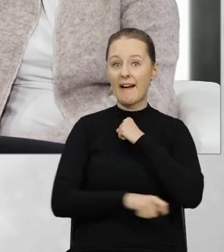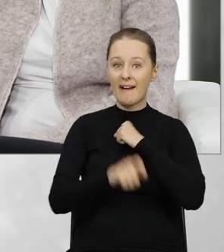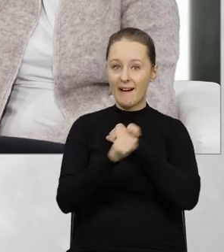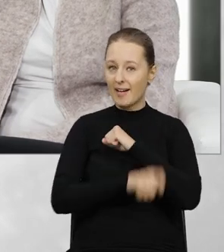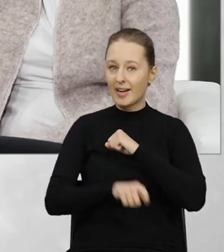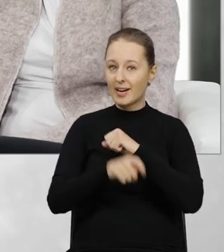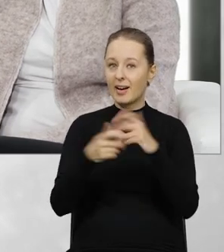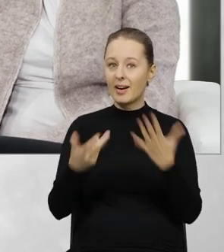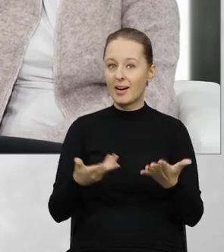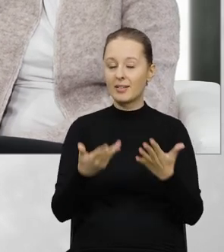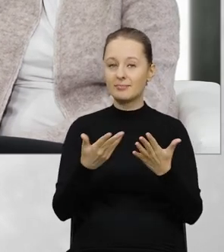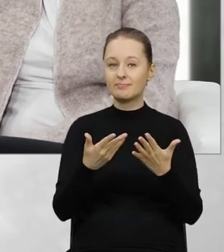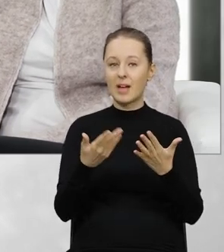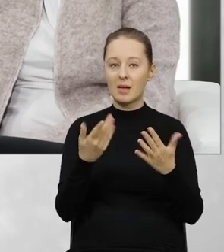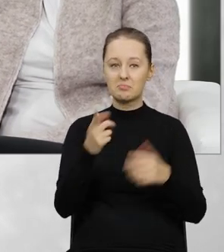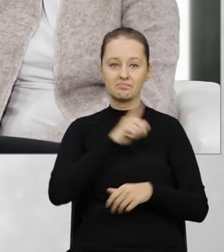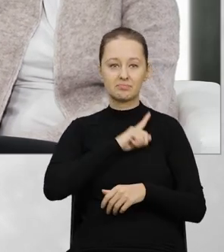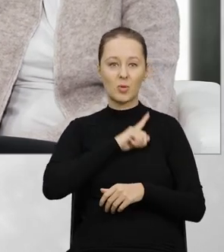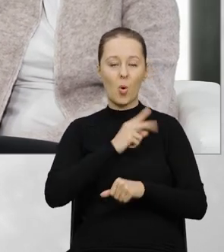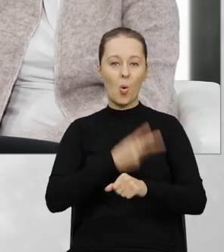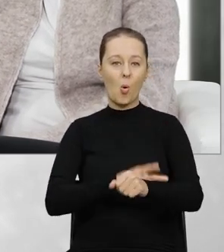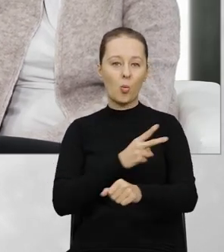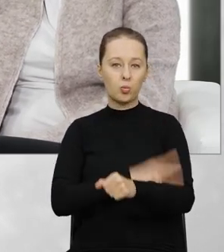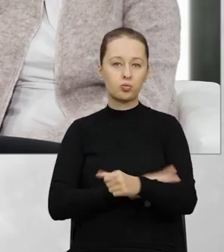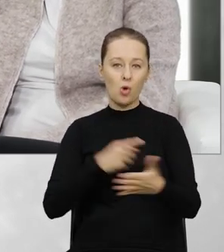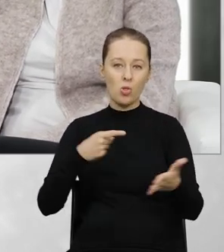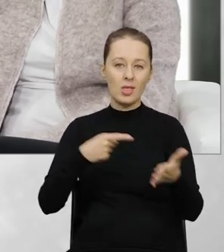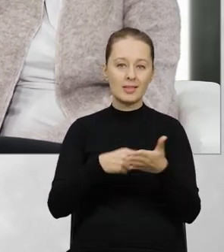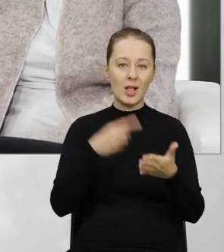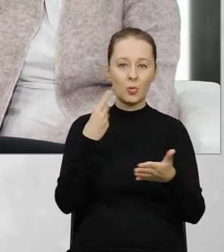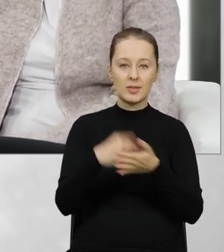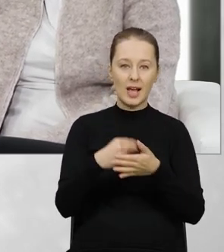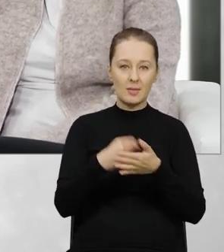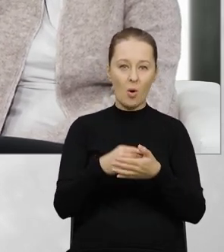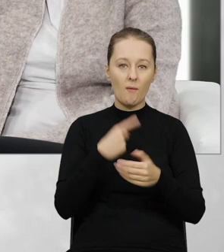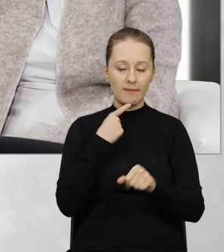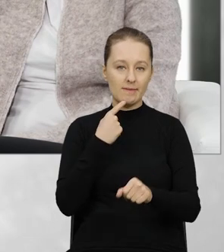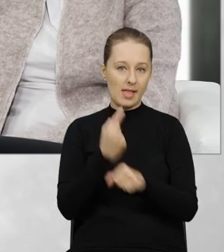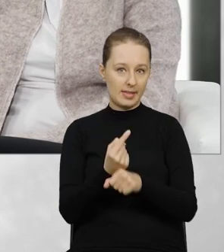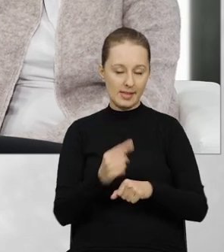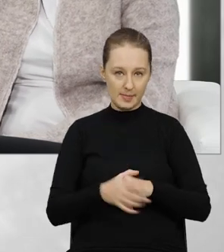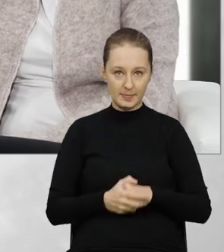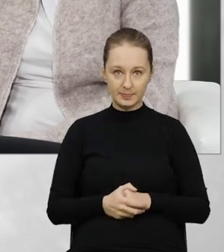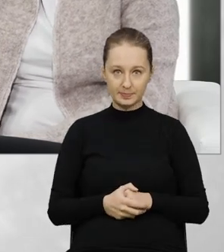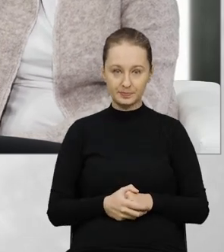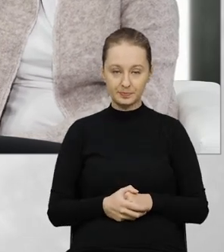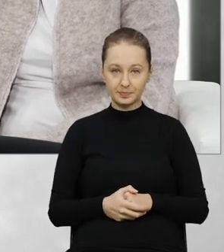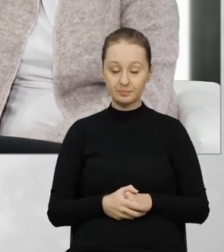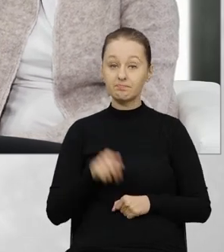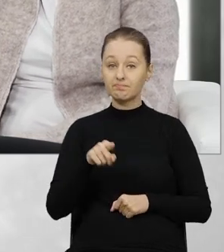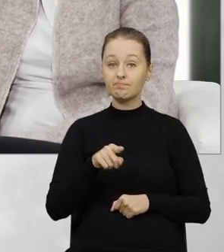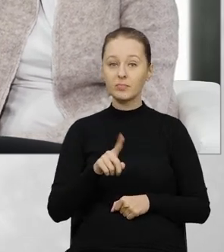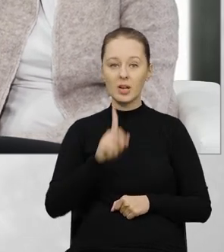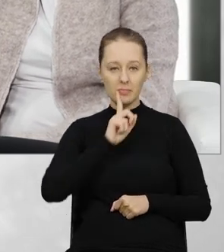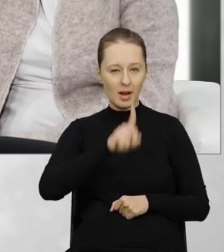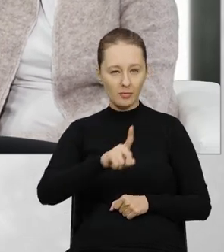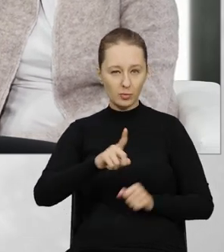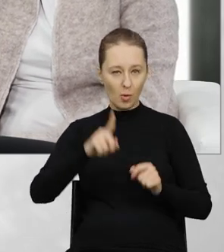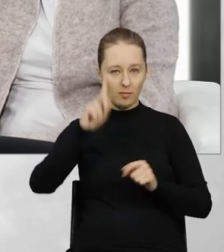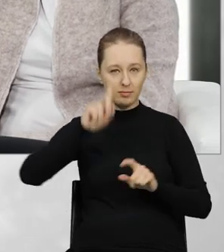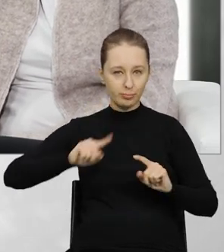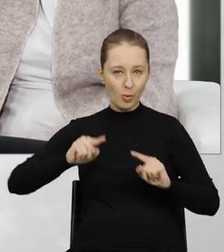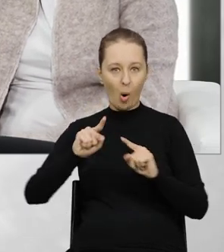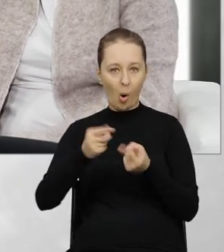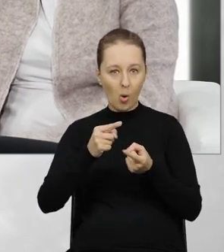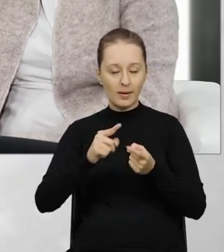są przez naczelnika Urzędu Celnowskarbowego w drodze decyzji. On jest właściwym organem